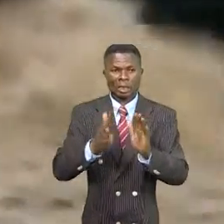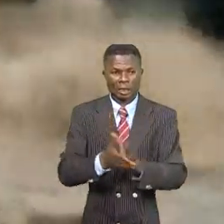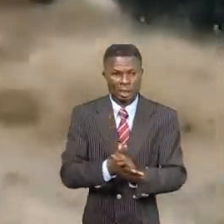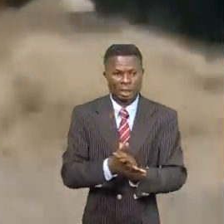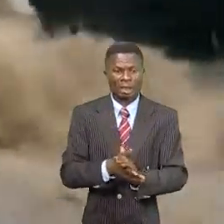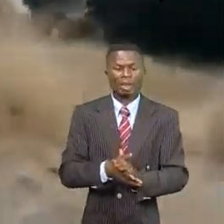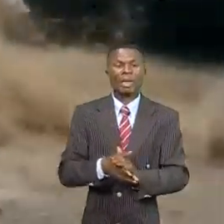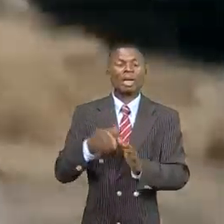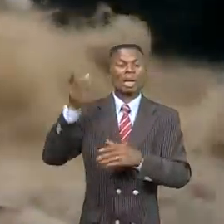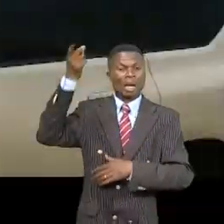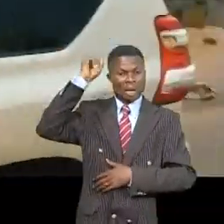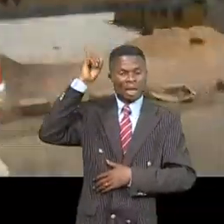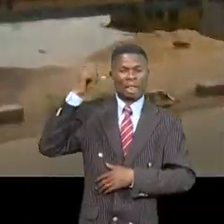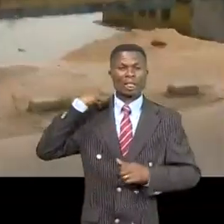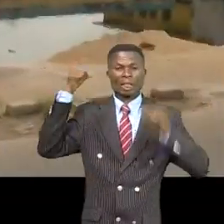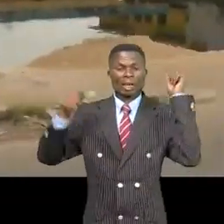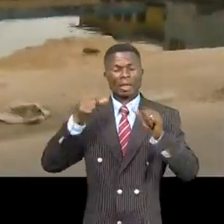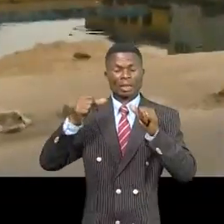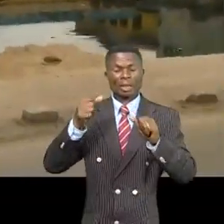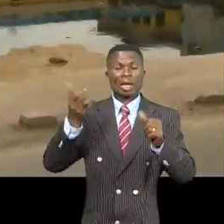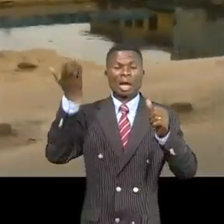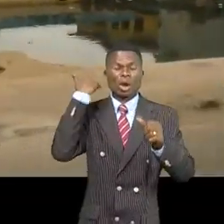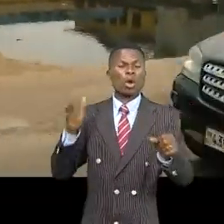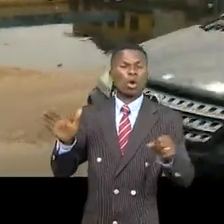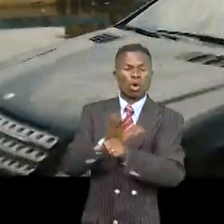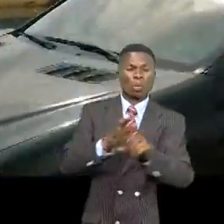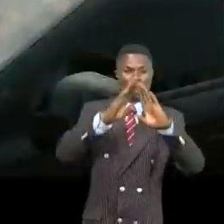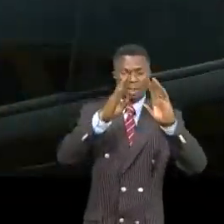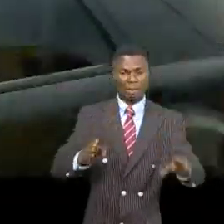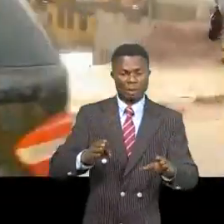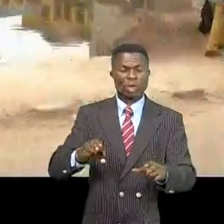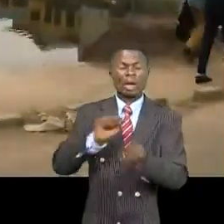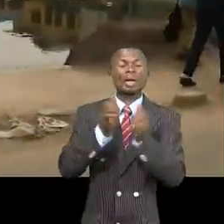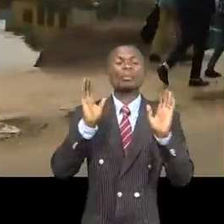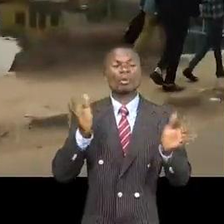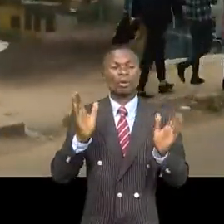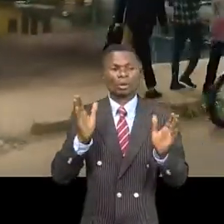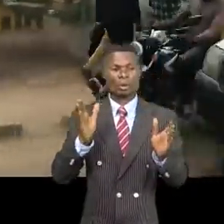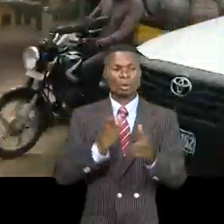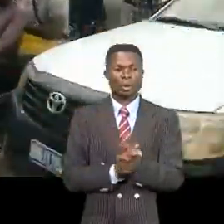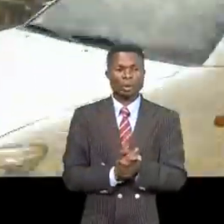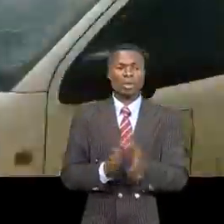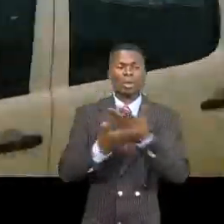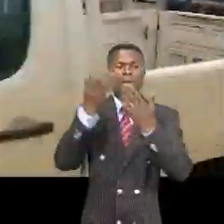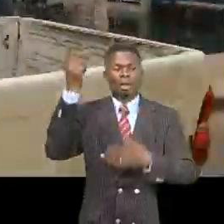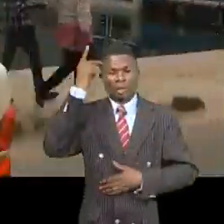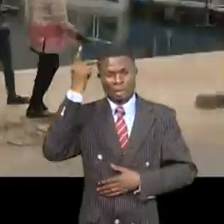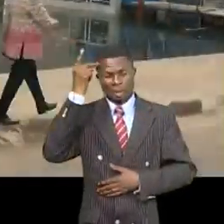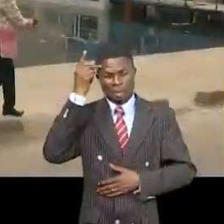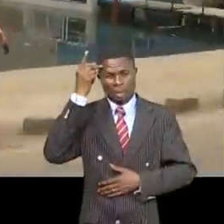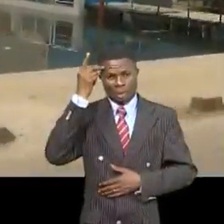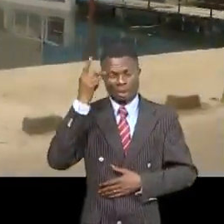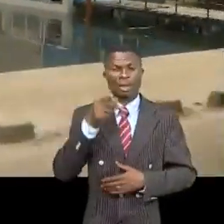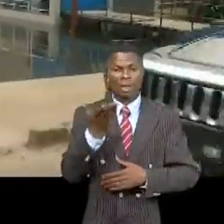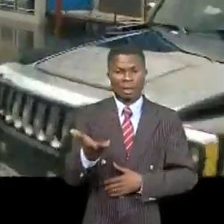quelques années le théâtre des inondations et autres calamités naturelles. La moindre pluie d'une heure seulement qui